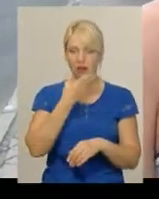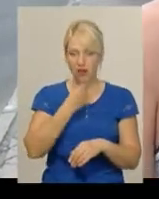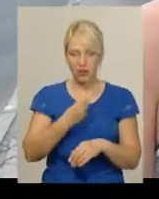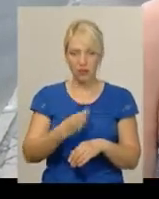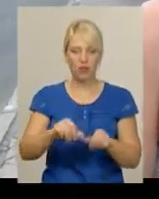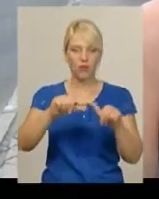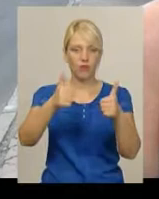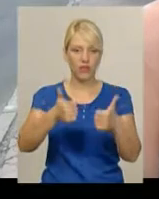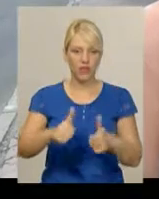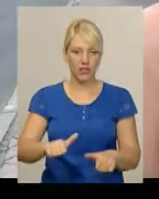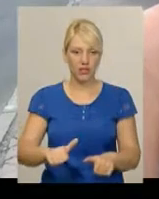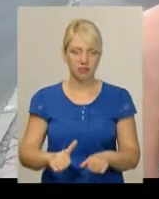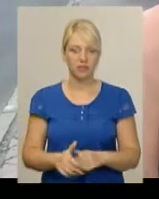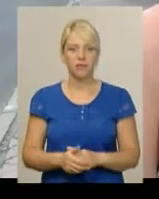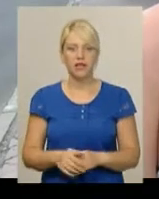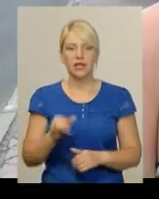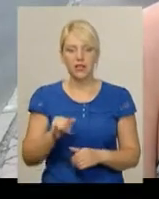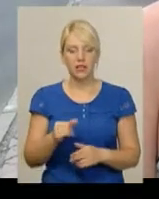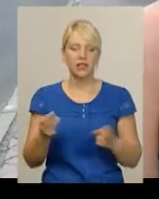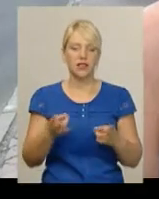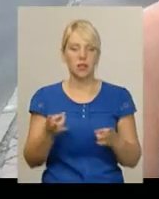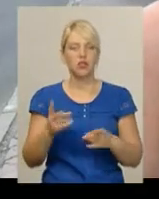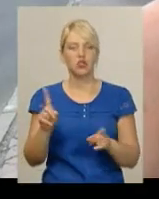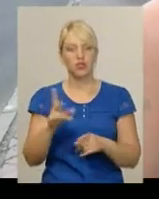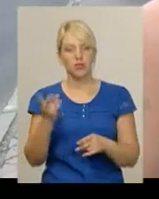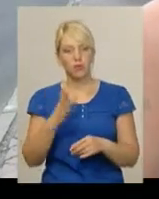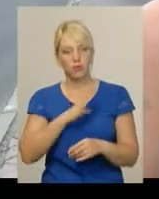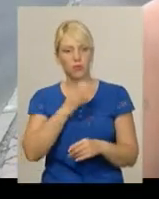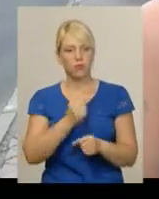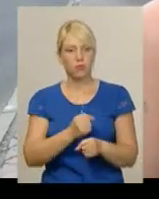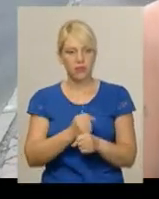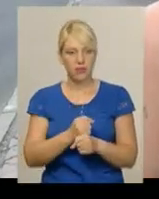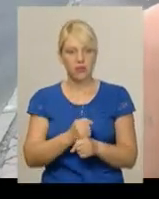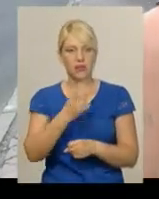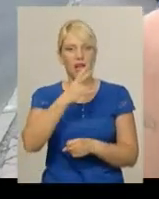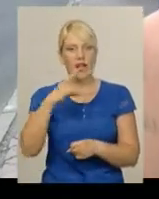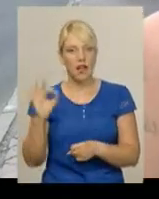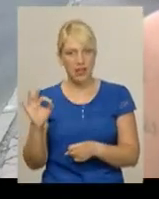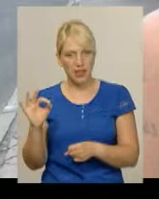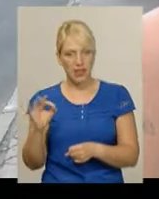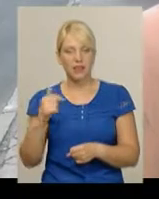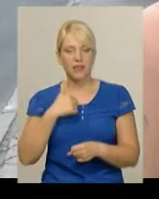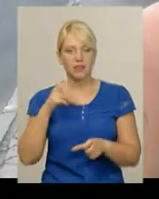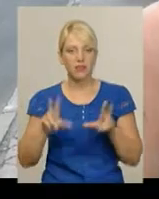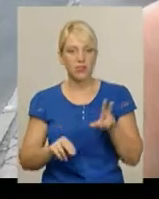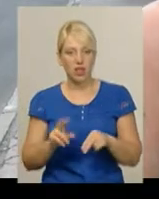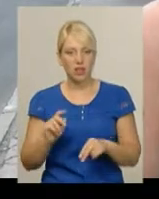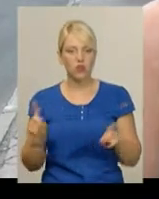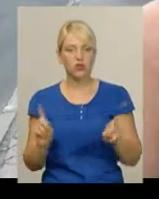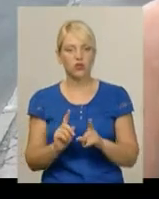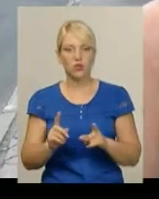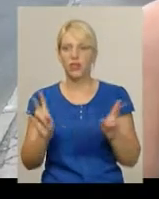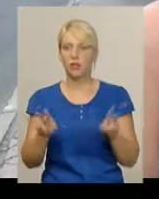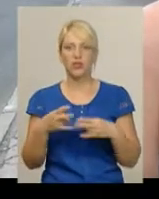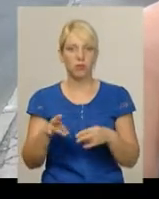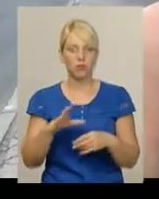віде. І, звісно, треба було щось робити, але я рахую, що не